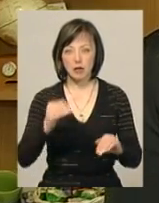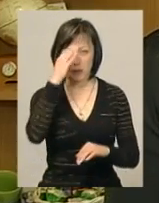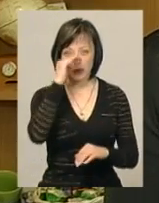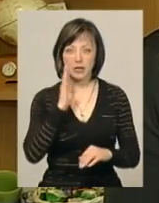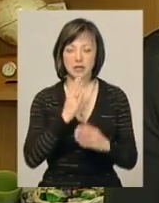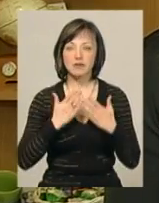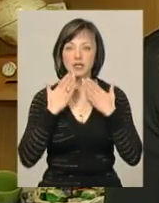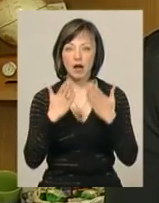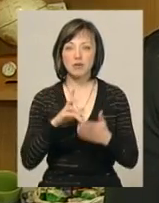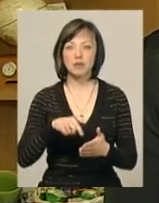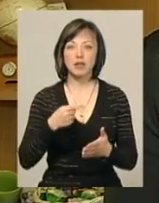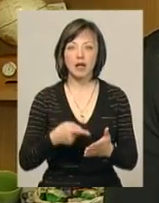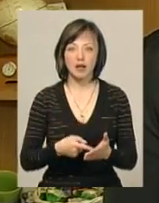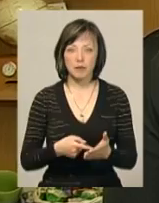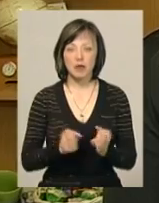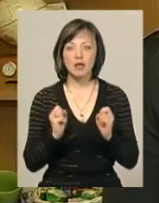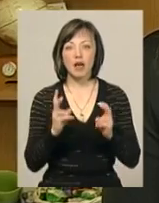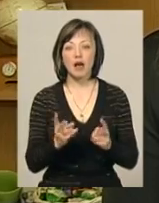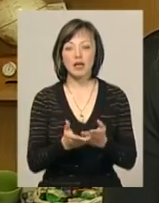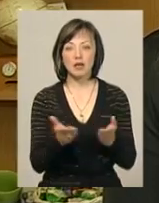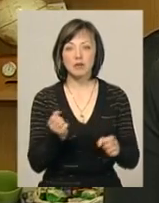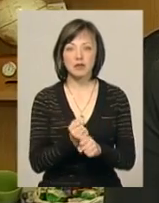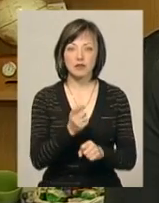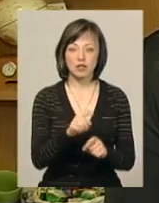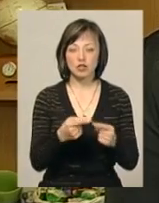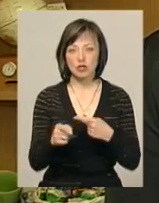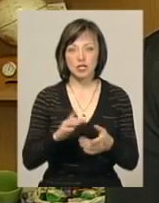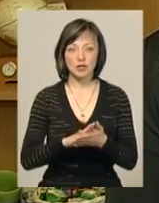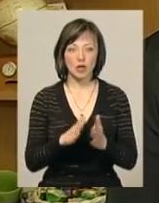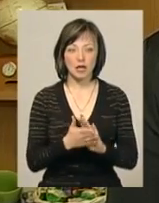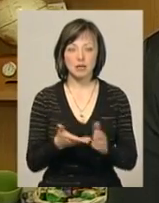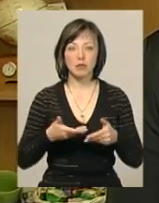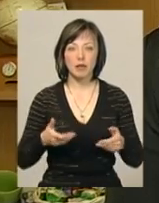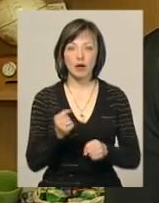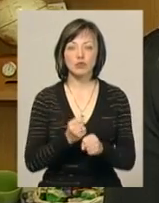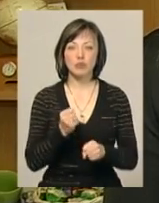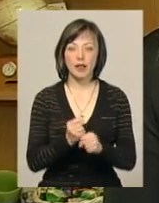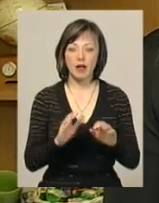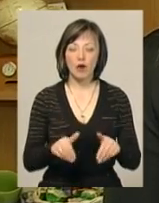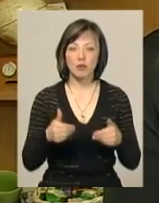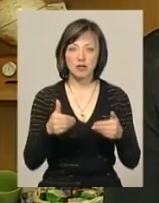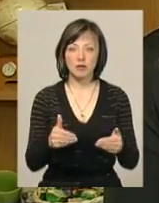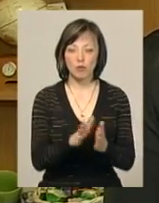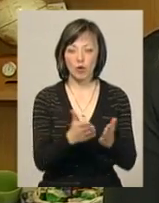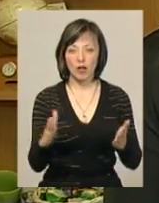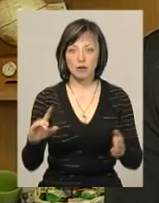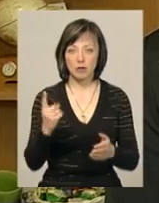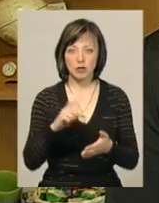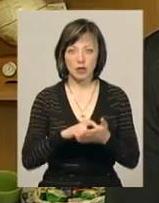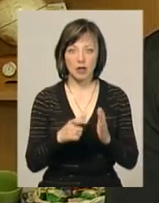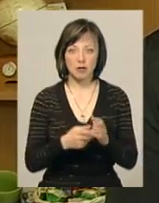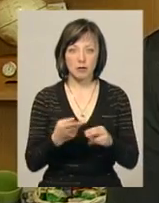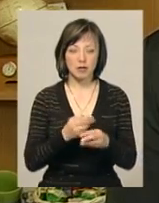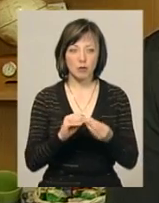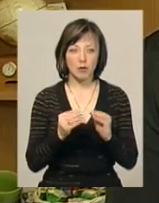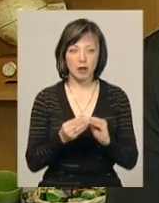звертаються з тими питаннями, як їм діяти в тій чи іншій ситуації. Ми розробили рекомендаційний буклет до першого класу без